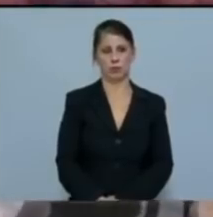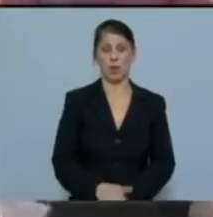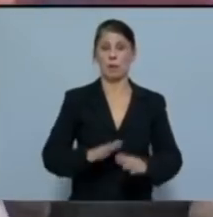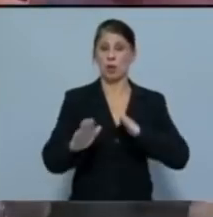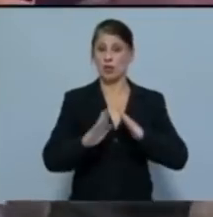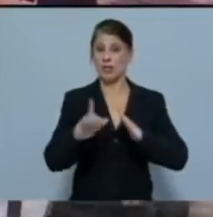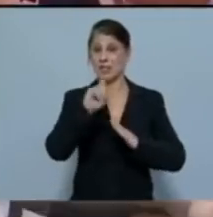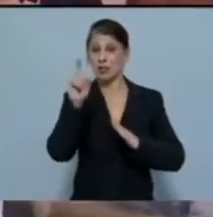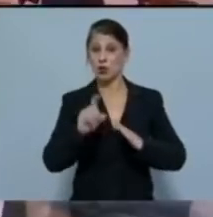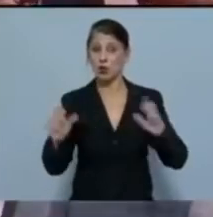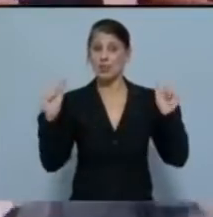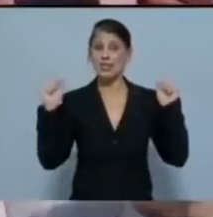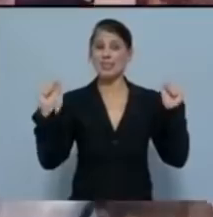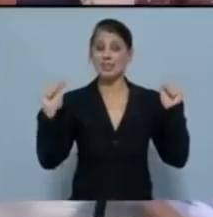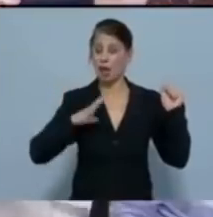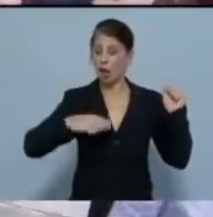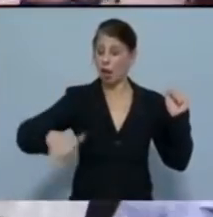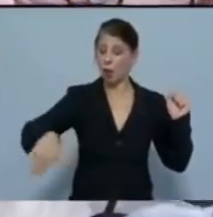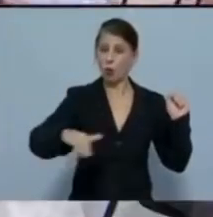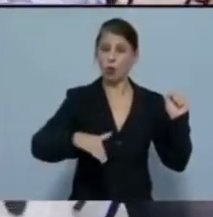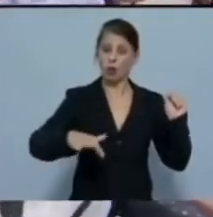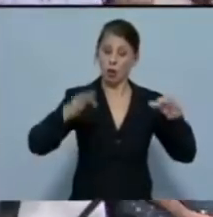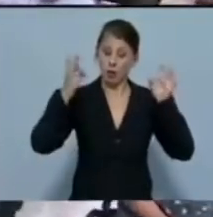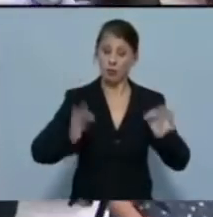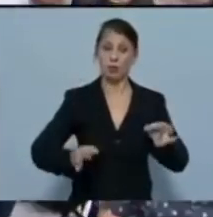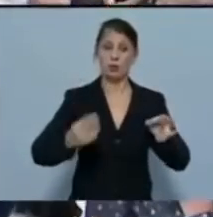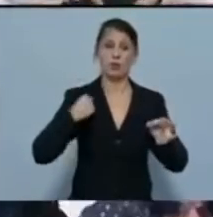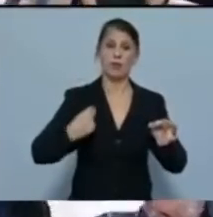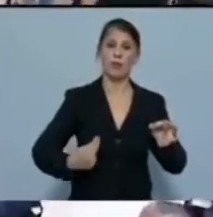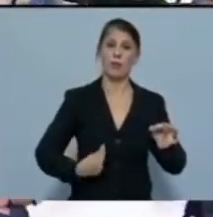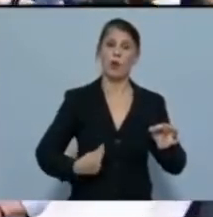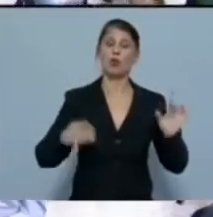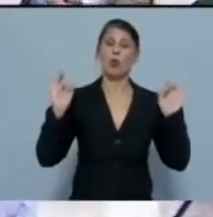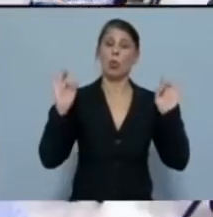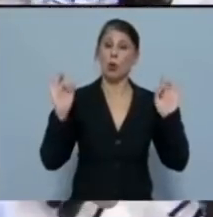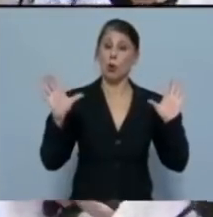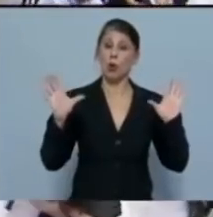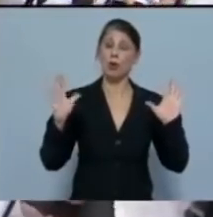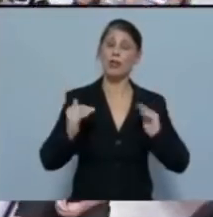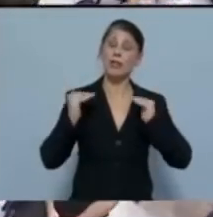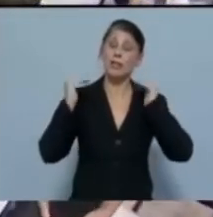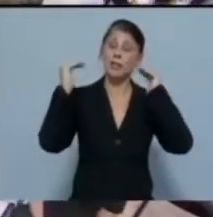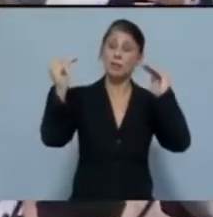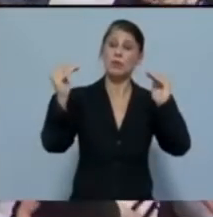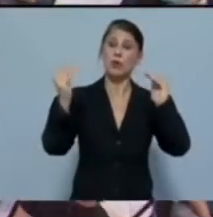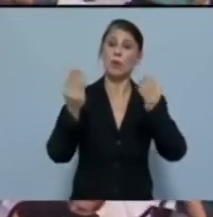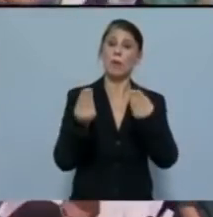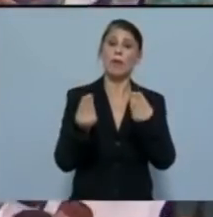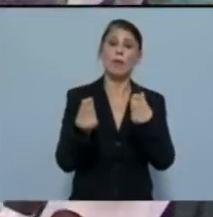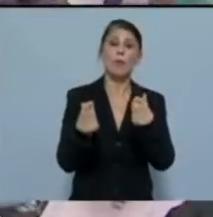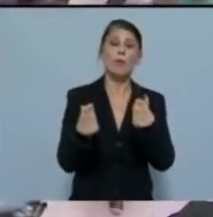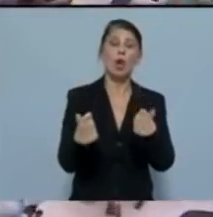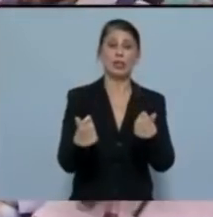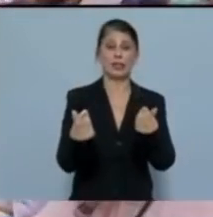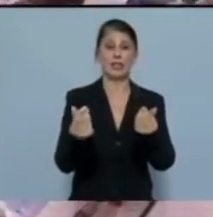ζωής και της υγείας του λαού. Για αποκλειστικά δημόσιες, δωρεάν, υψηλού επίπεδου υπηρεσίες υγείας,